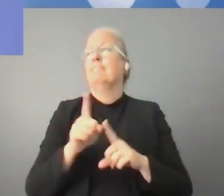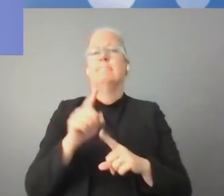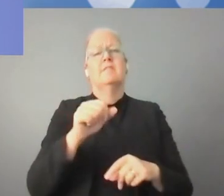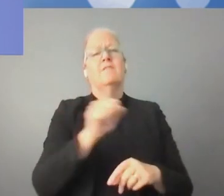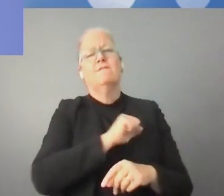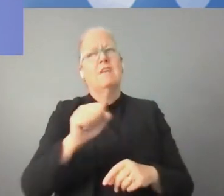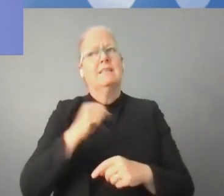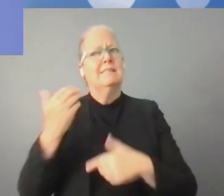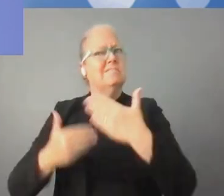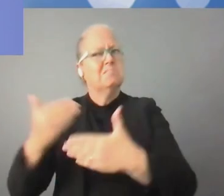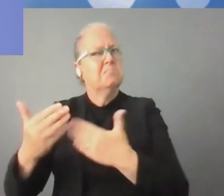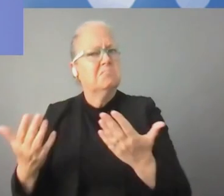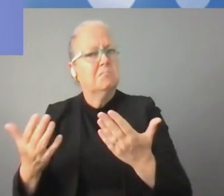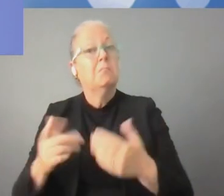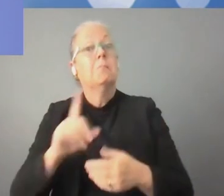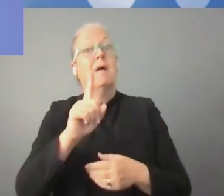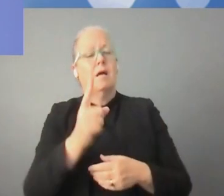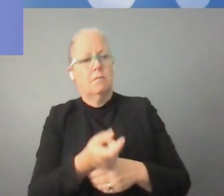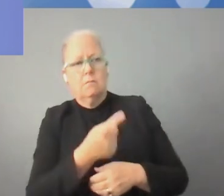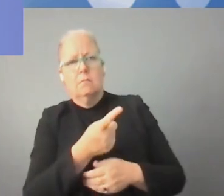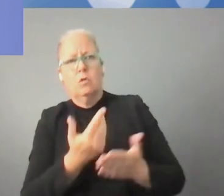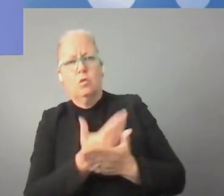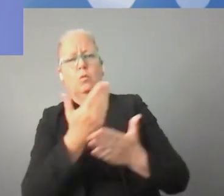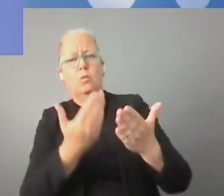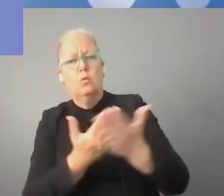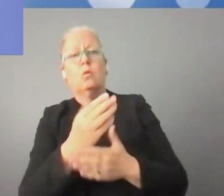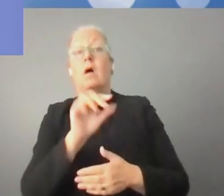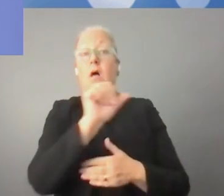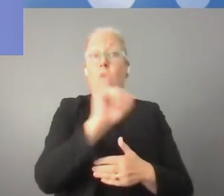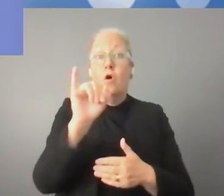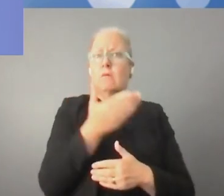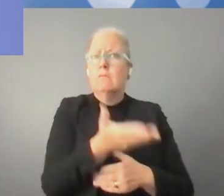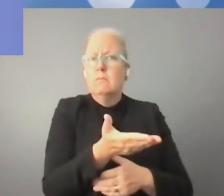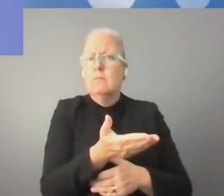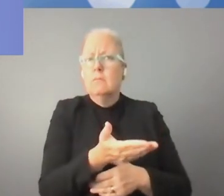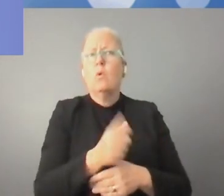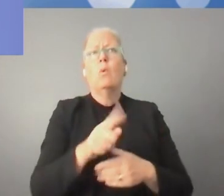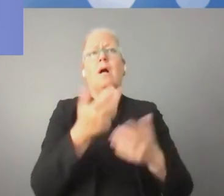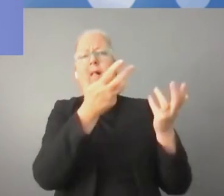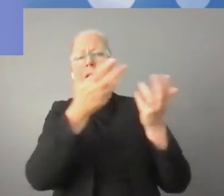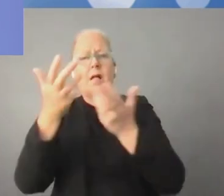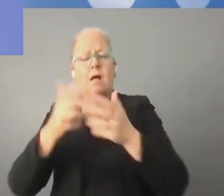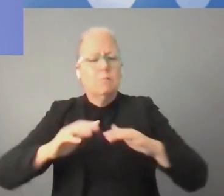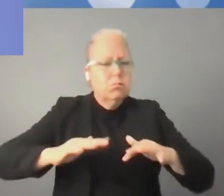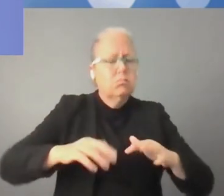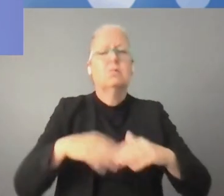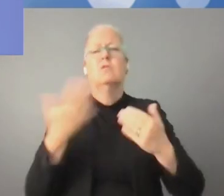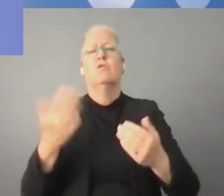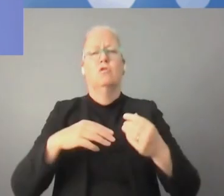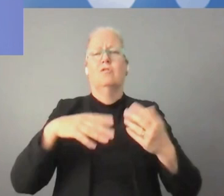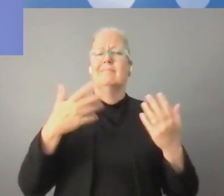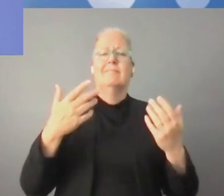هو الاستخدام الحقيقي للتقنيات الجديدة. هناك